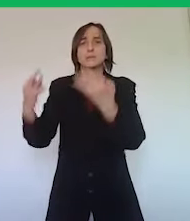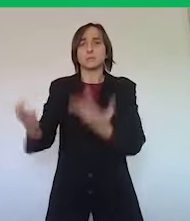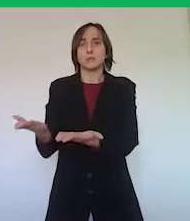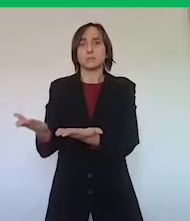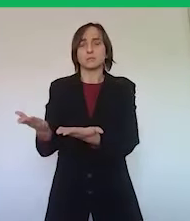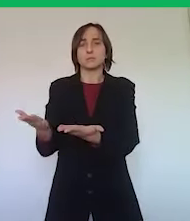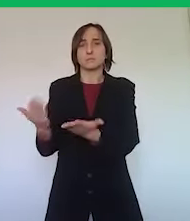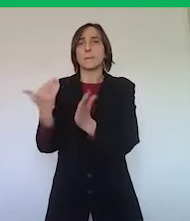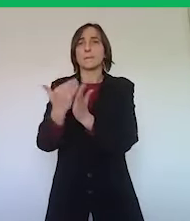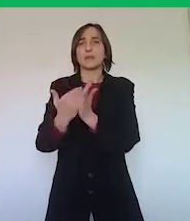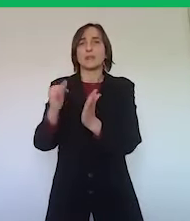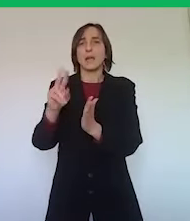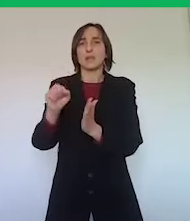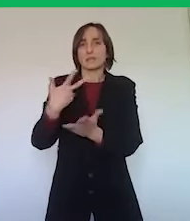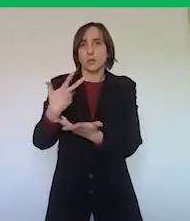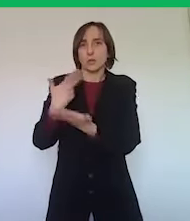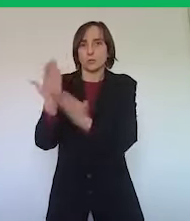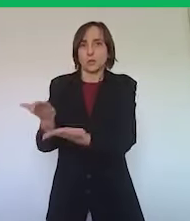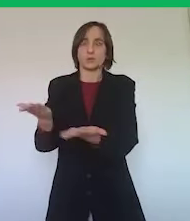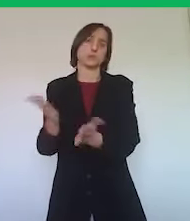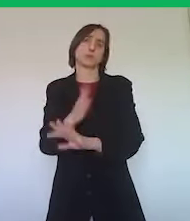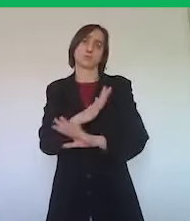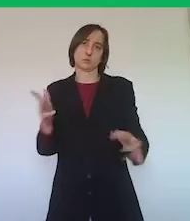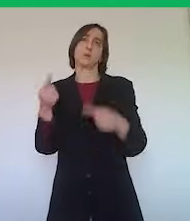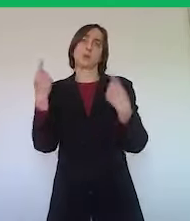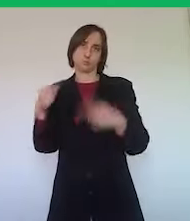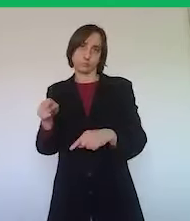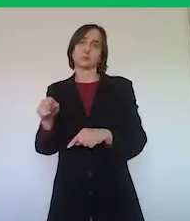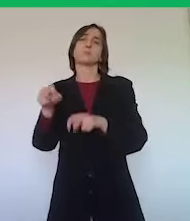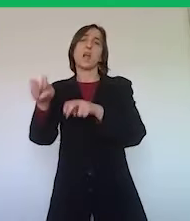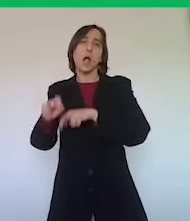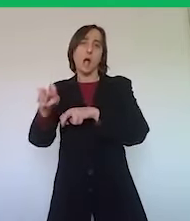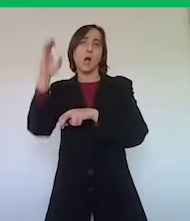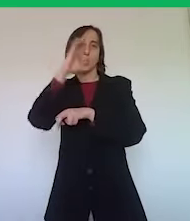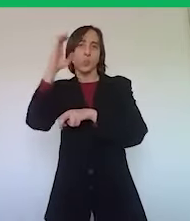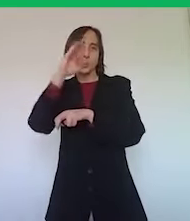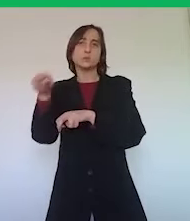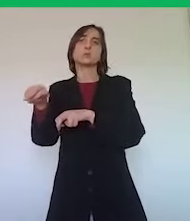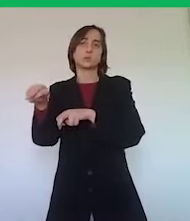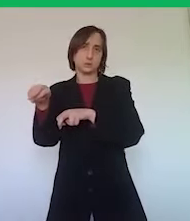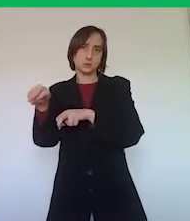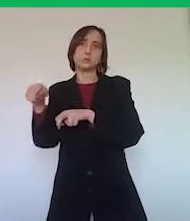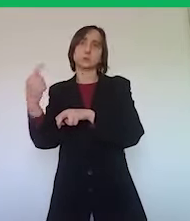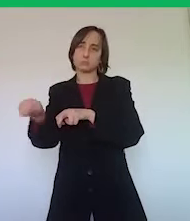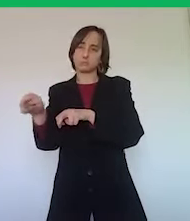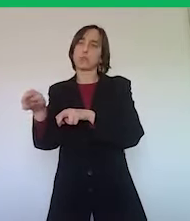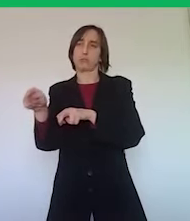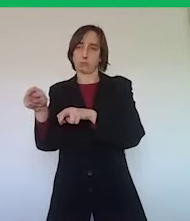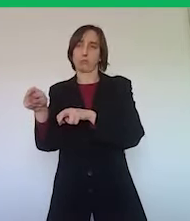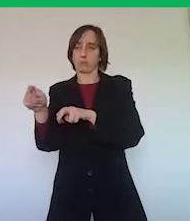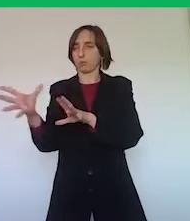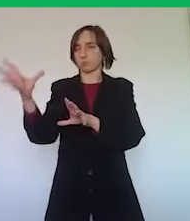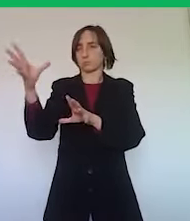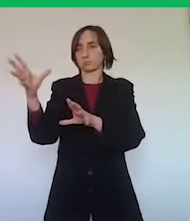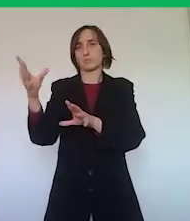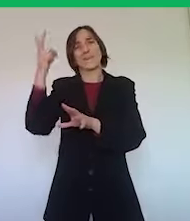gli effetti con tanto di partita IVA e quindi anche gli agriturismi che sono oggetto di un regime speciale,